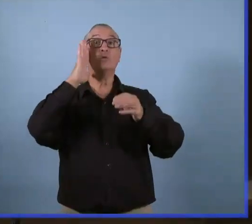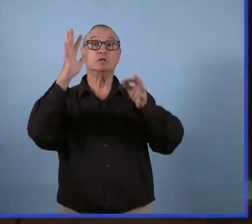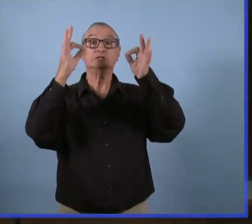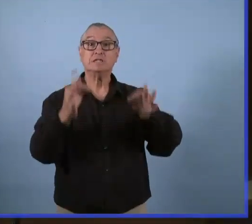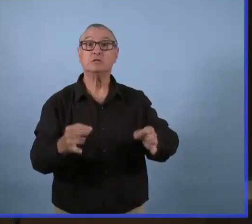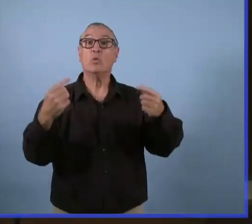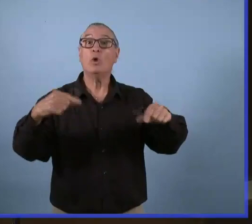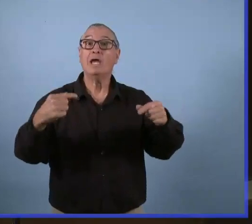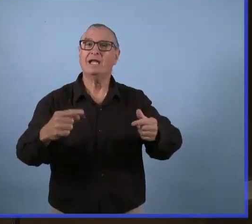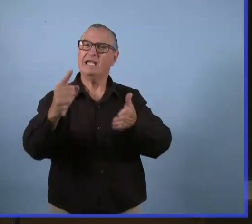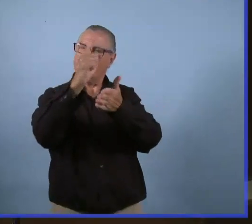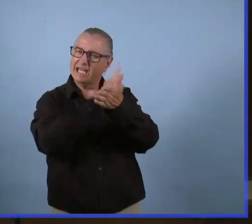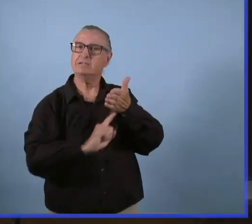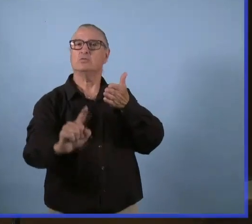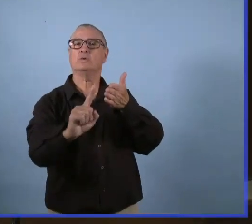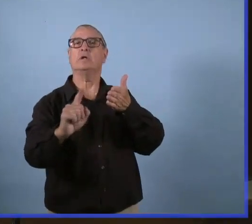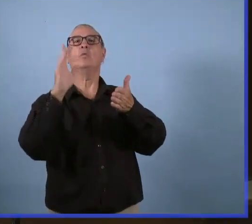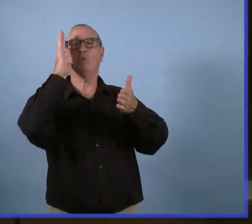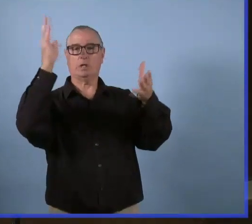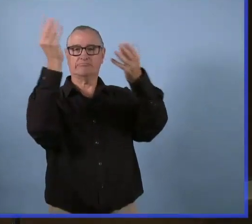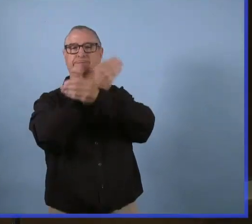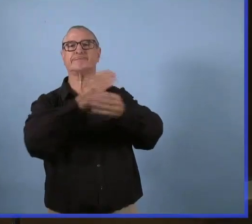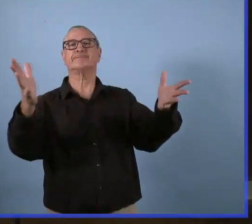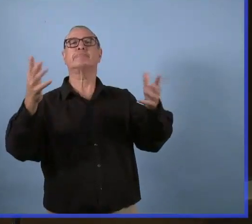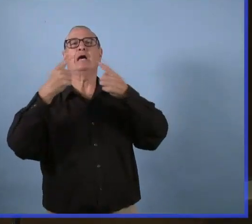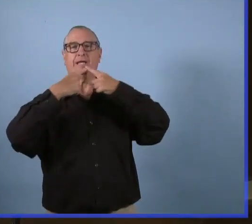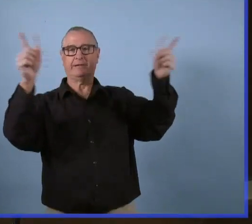semaine prochaine. Merci docteur.